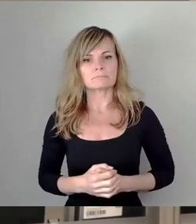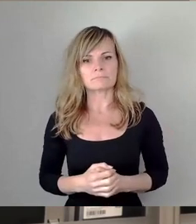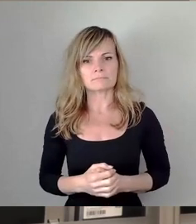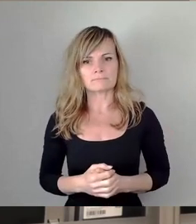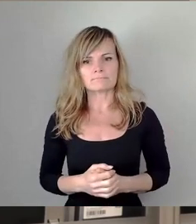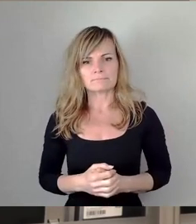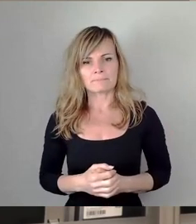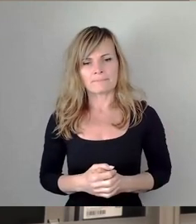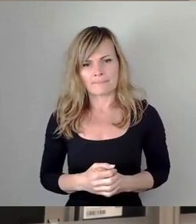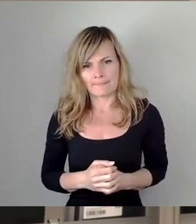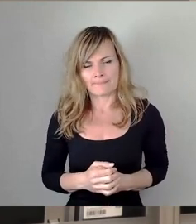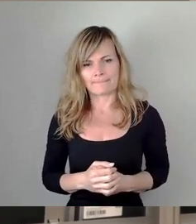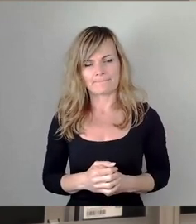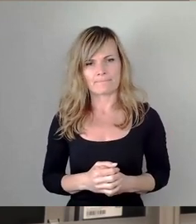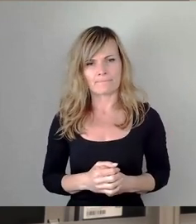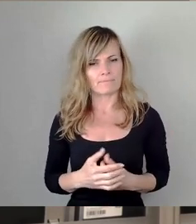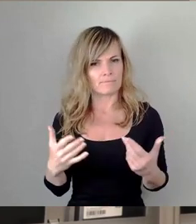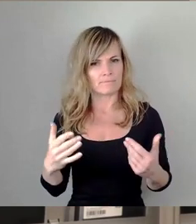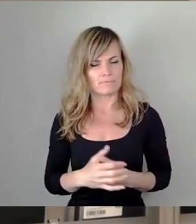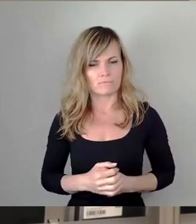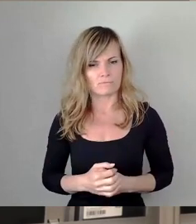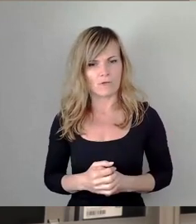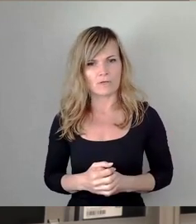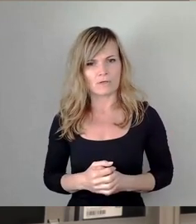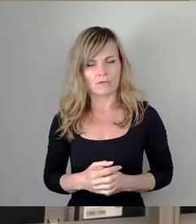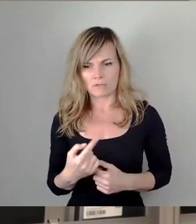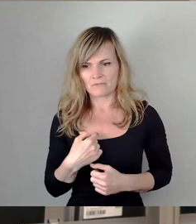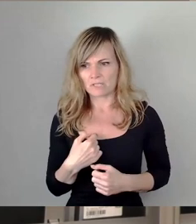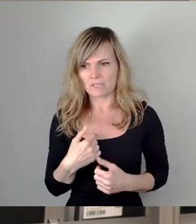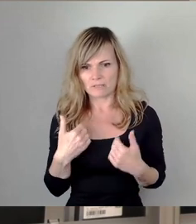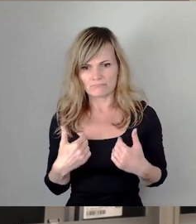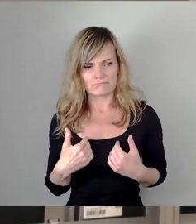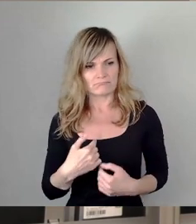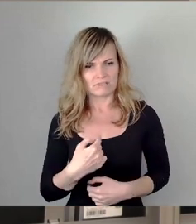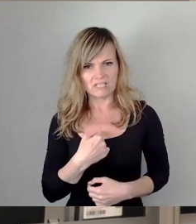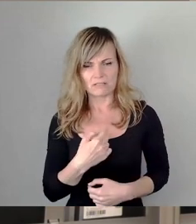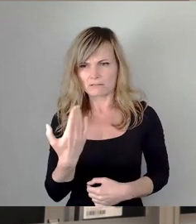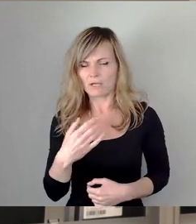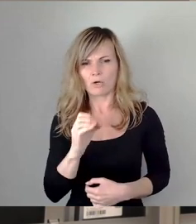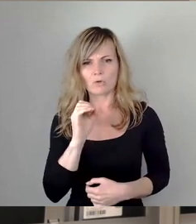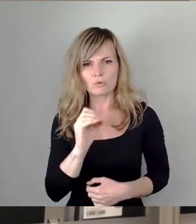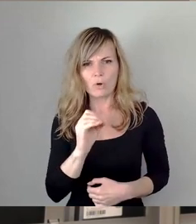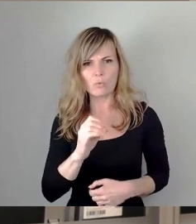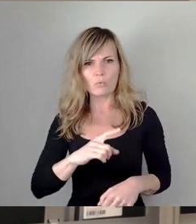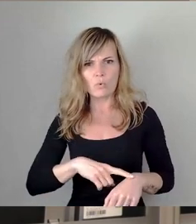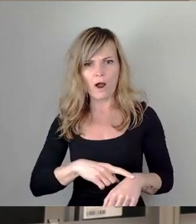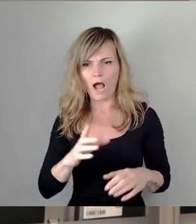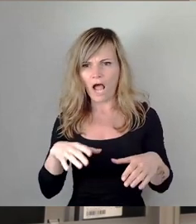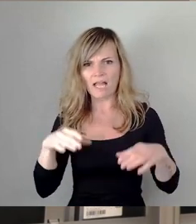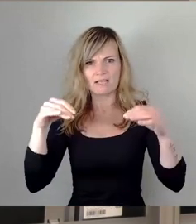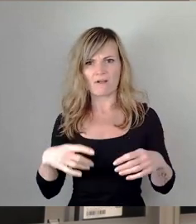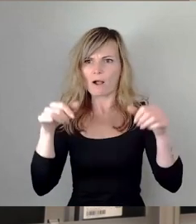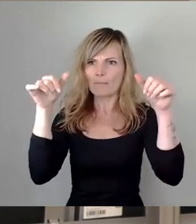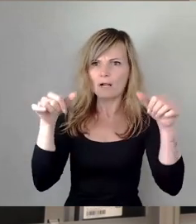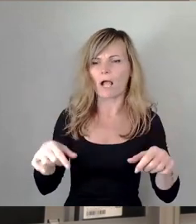wer losgefahren ist und wer, wie ich, um 0 Uhr angefangen hat zu plakatieren, der hat kaum noch einen